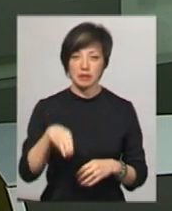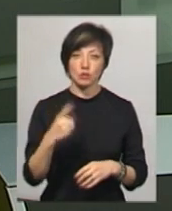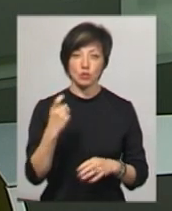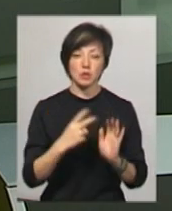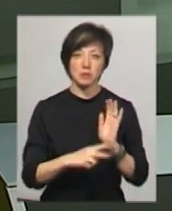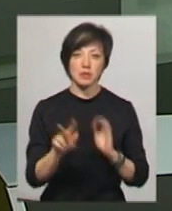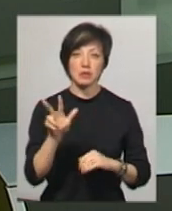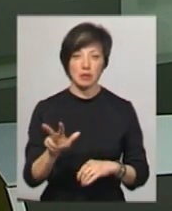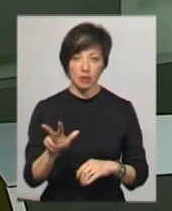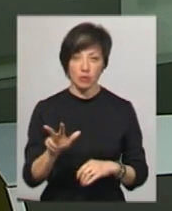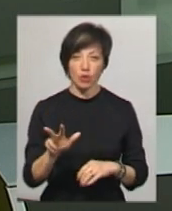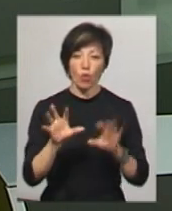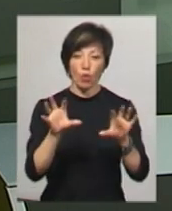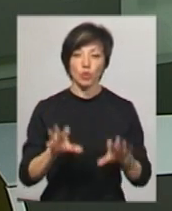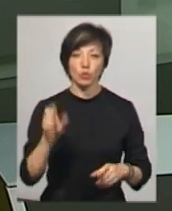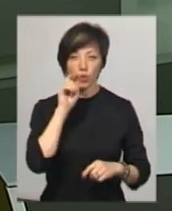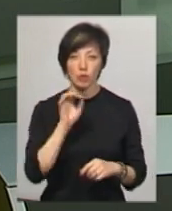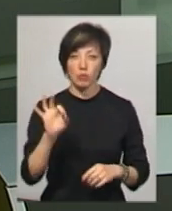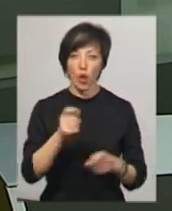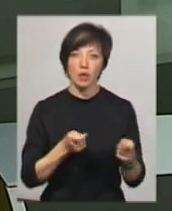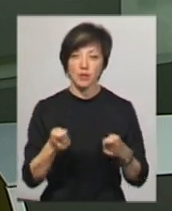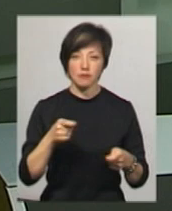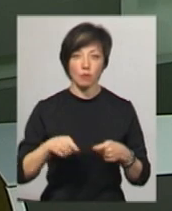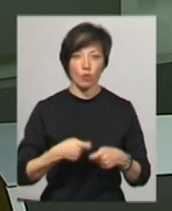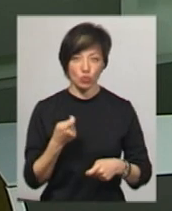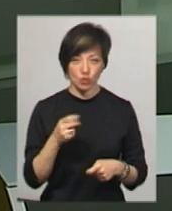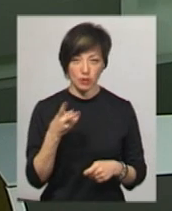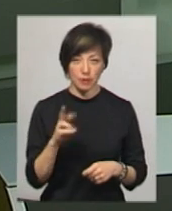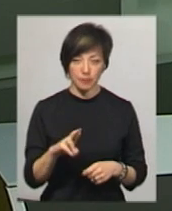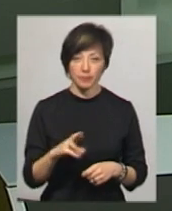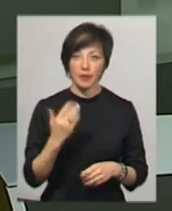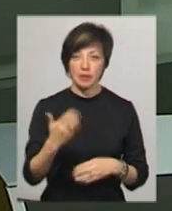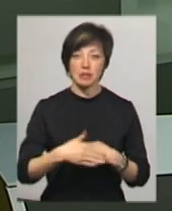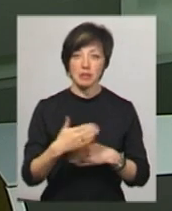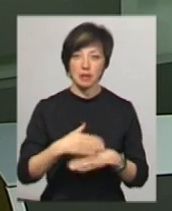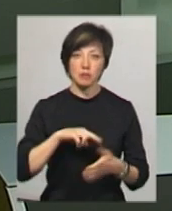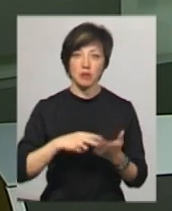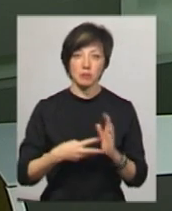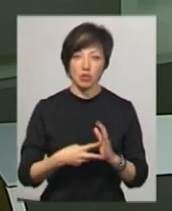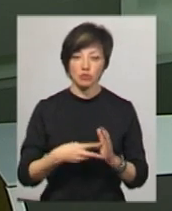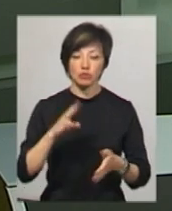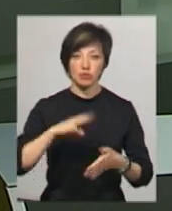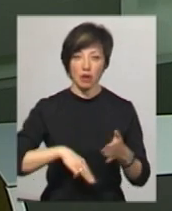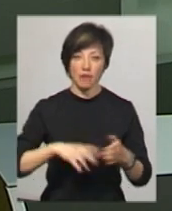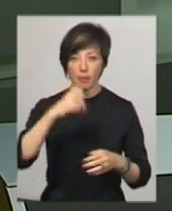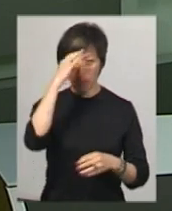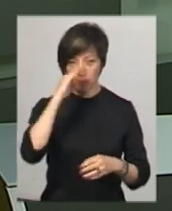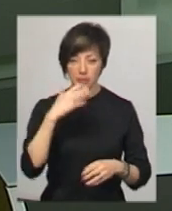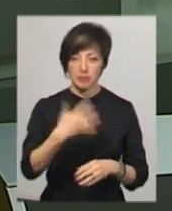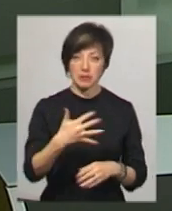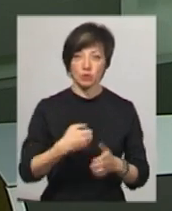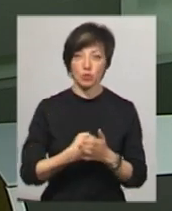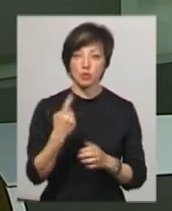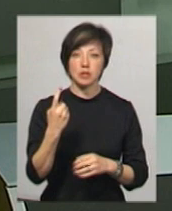173 Кодексу України про адміністративні правопорушення. Її санкція передбачає накладення штрафу на батьків від 50